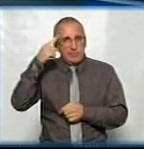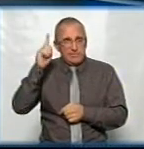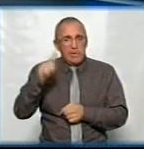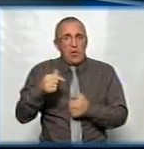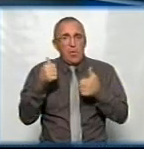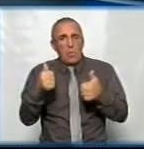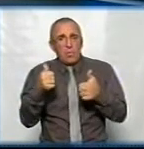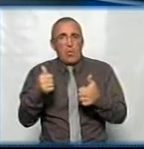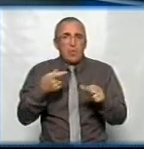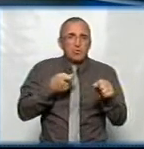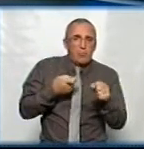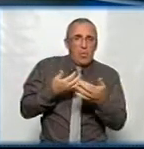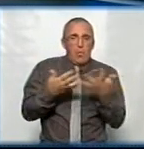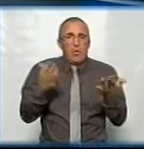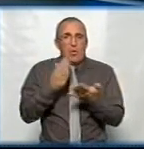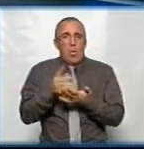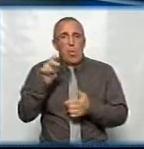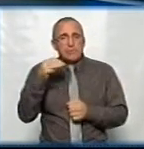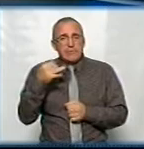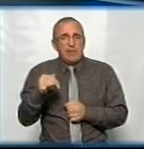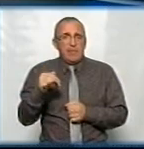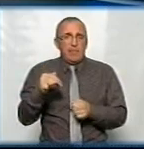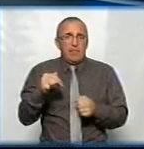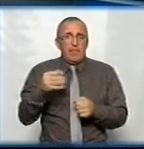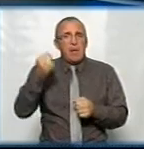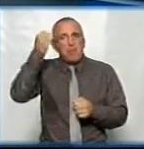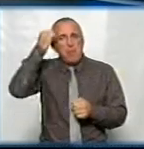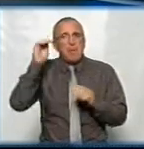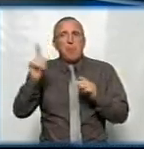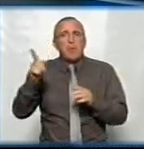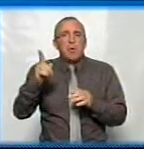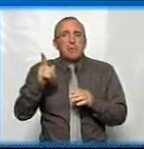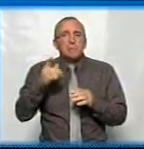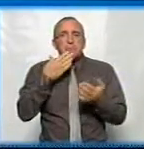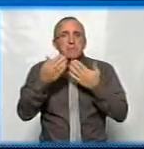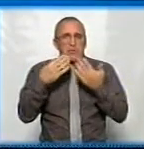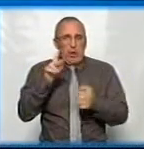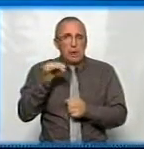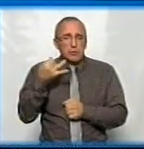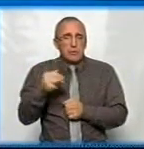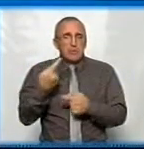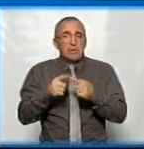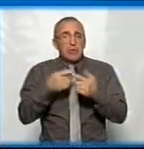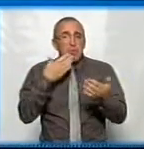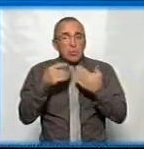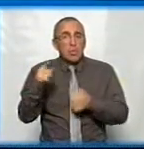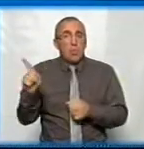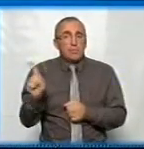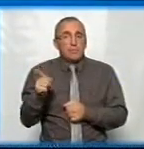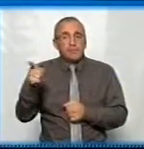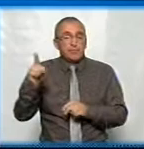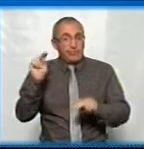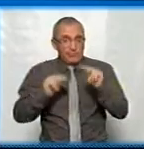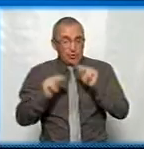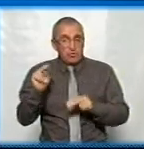розуміється на зброї, я бачила в нього козацьку там порухівницю. Як це стосується пам'ятника Калнашерського? Як це стосується? Це стосується того, що він